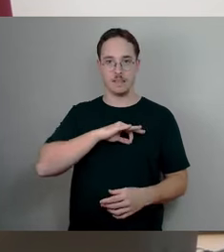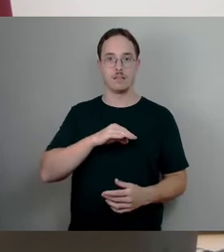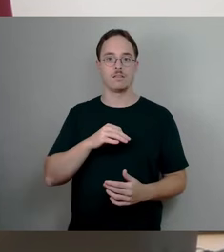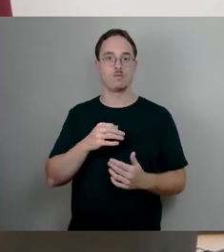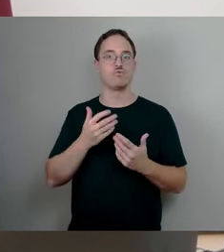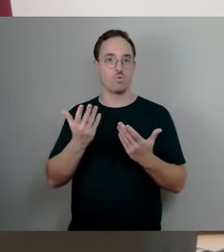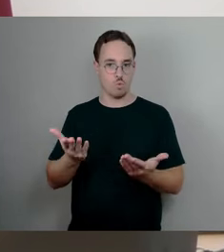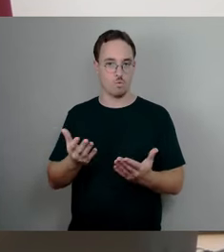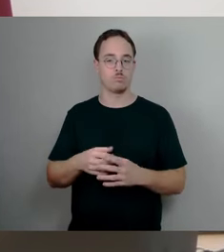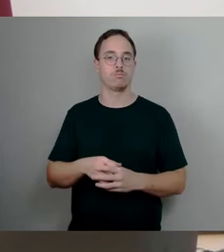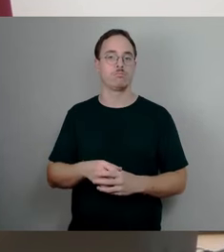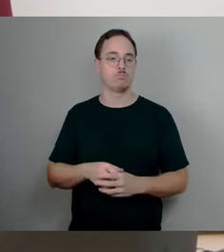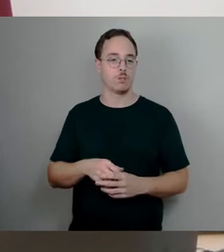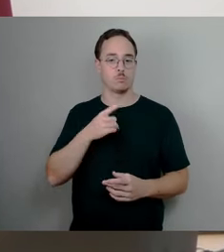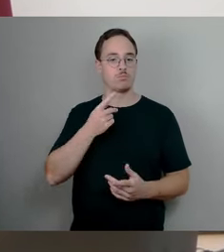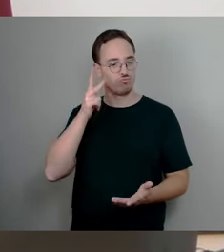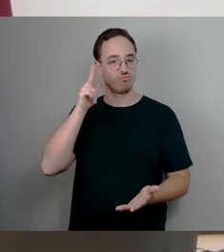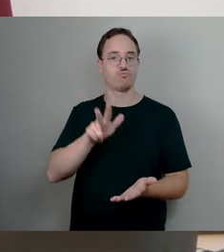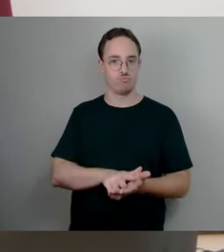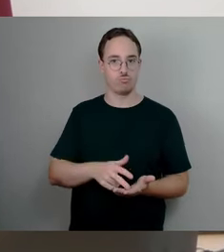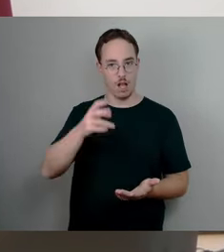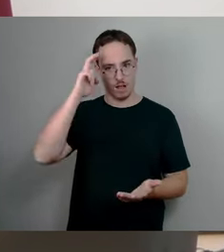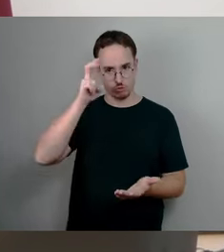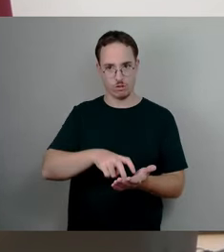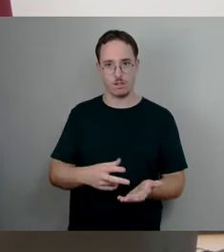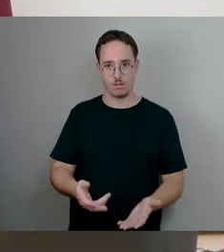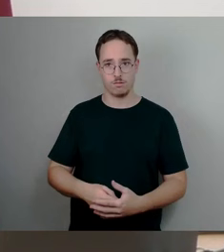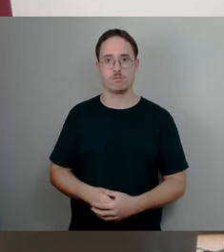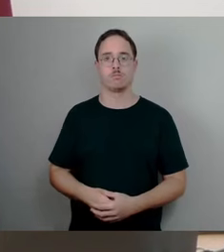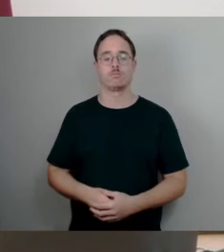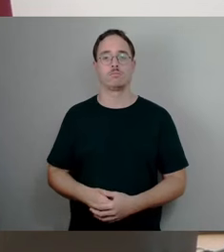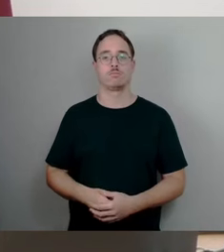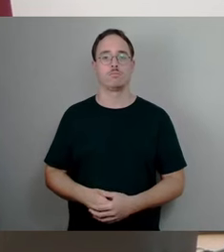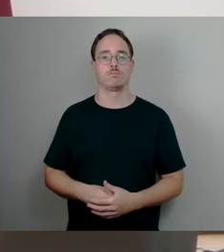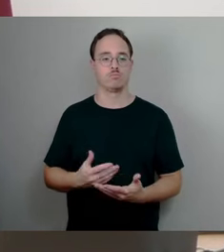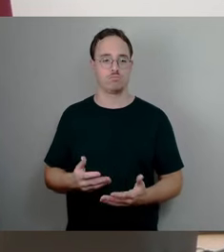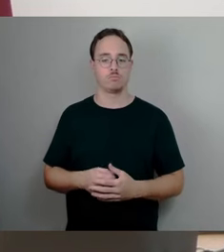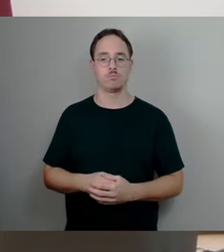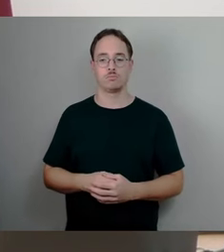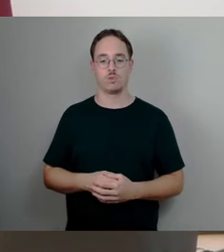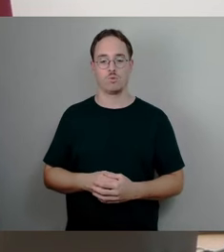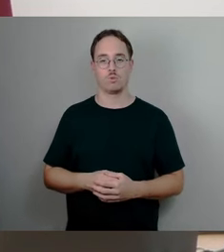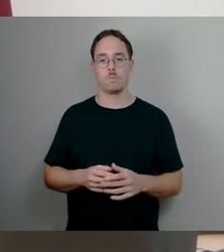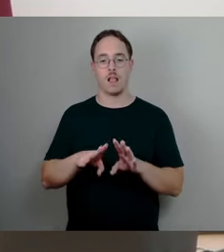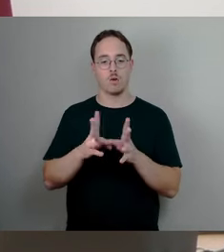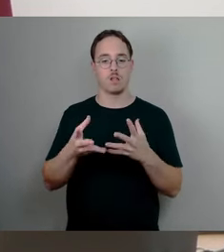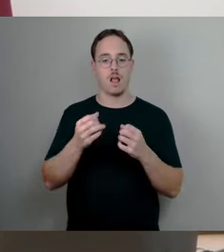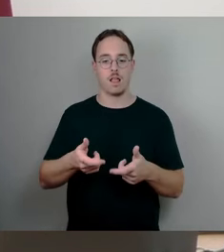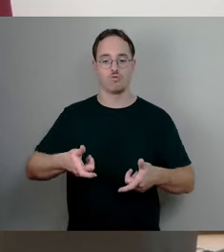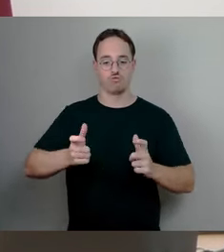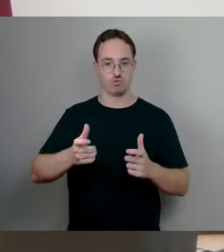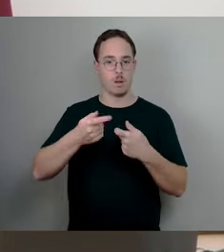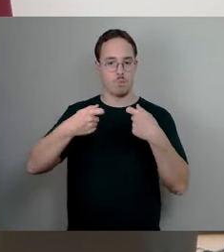Drittelfinanzierung eingereicht. Und wie man sieht, hat das den Haushaltsausschuss des Bundes auch